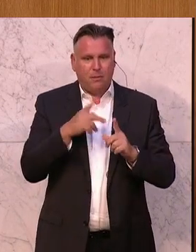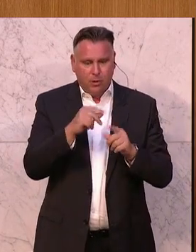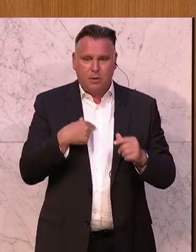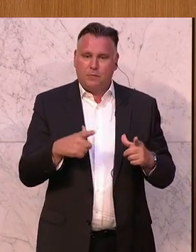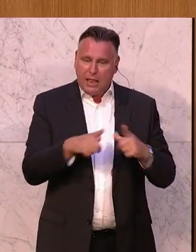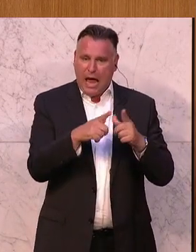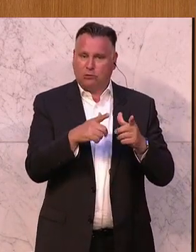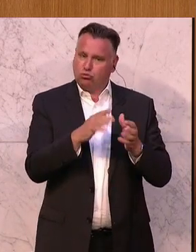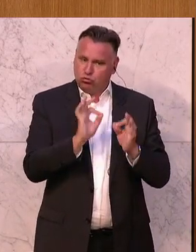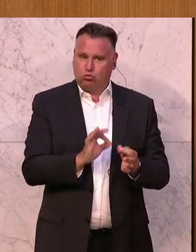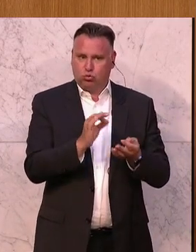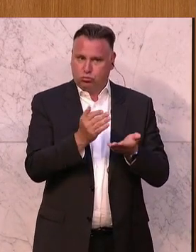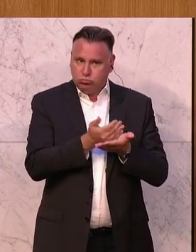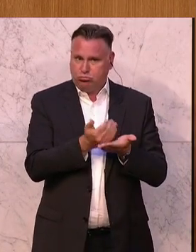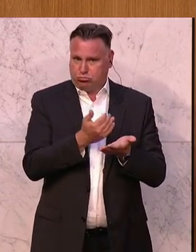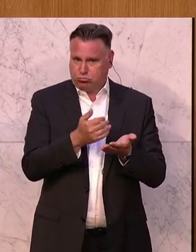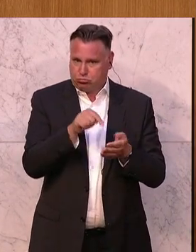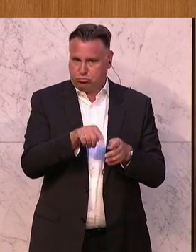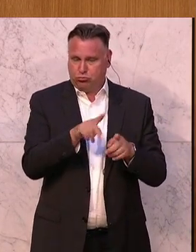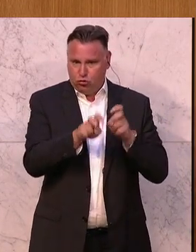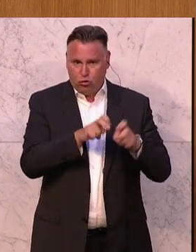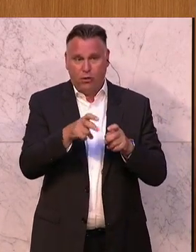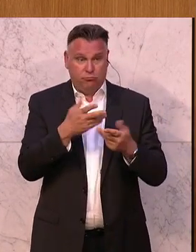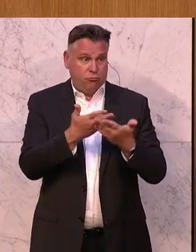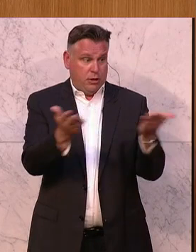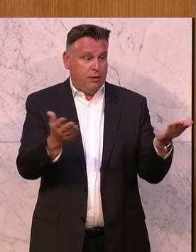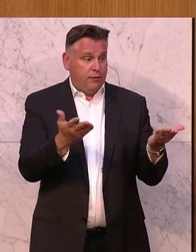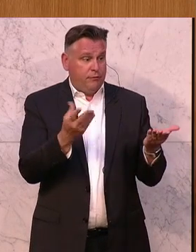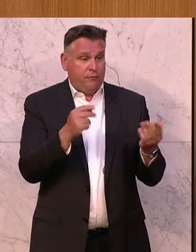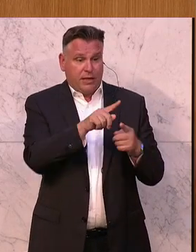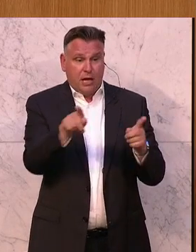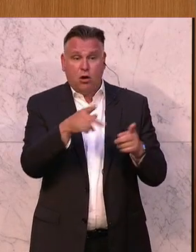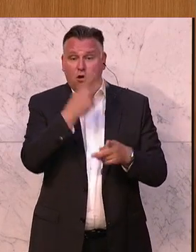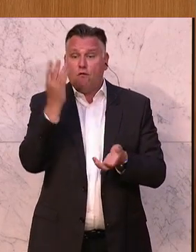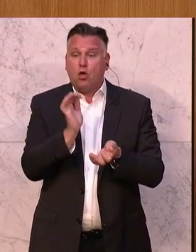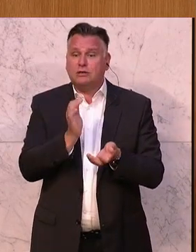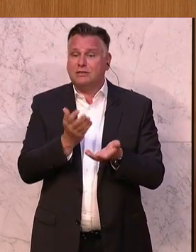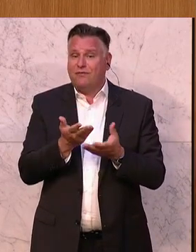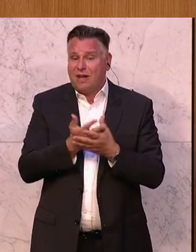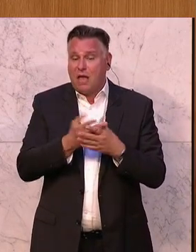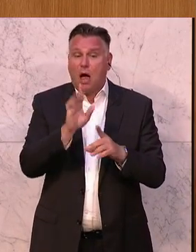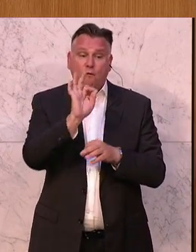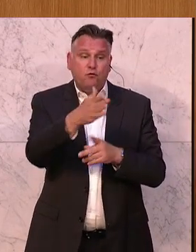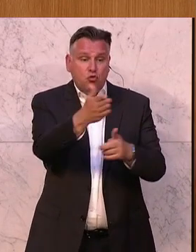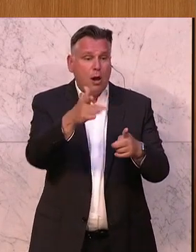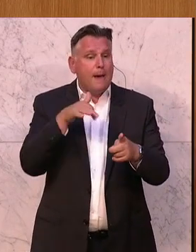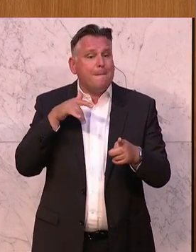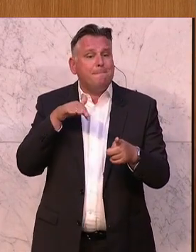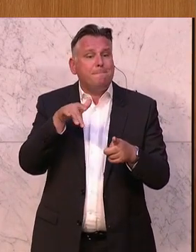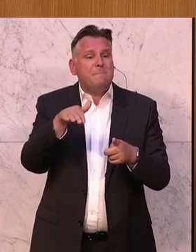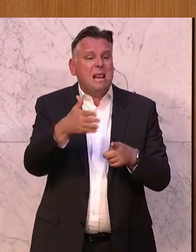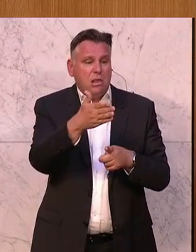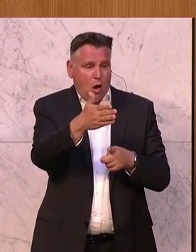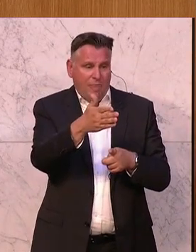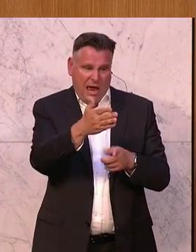umfasst. Und vielleicht auch die hier auch vielen Anwesenden, nicht Volksvertreter, sondern Millionärsvertreter, ich höre schon Stimme aus den